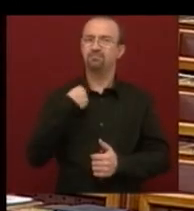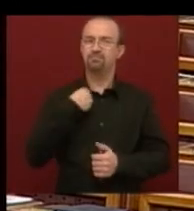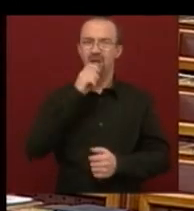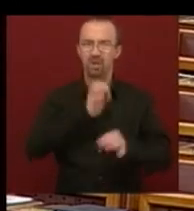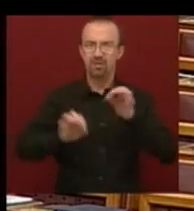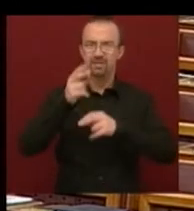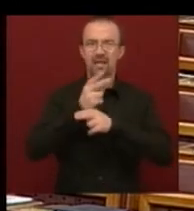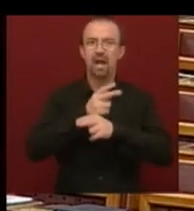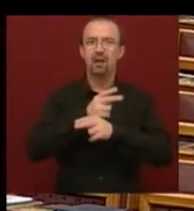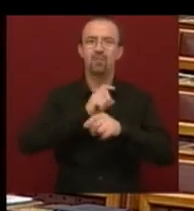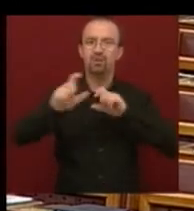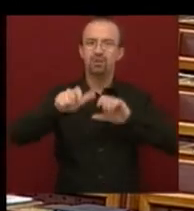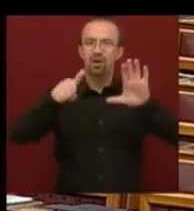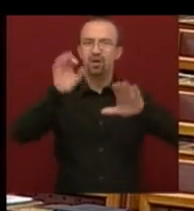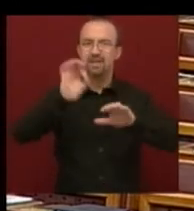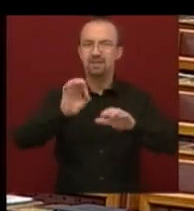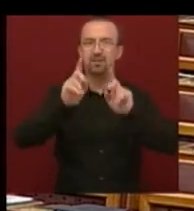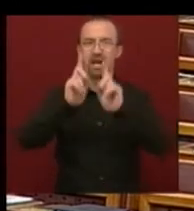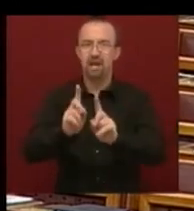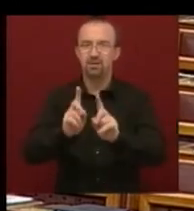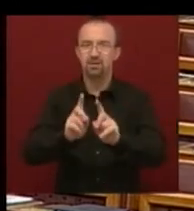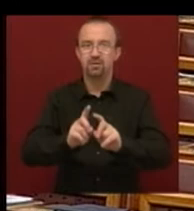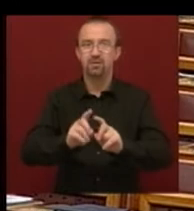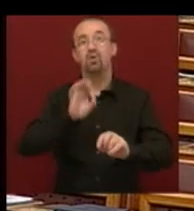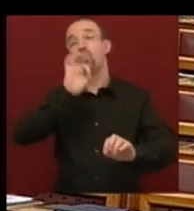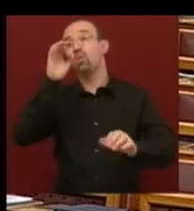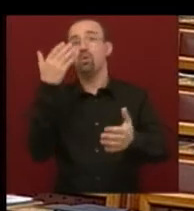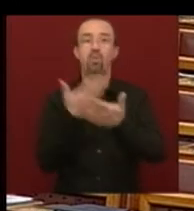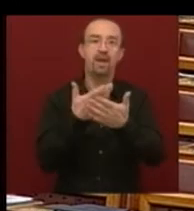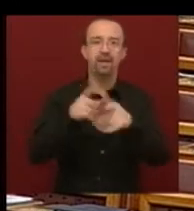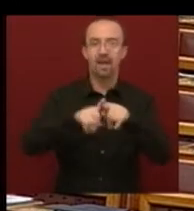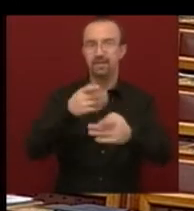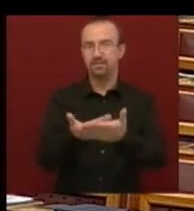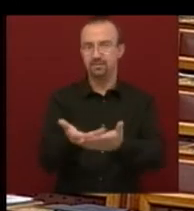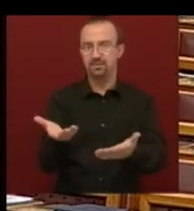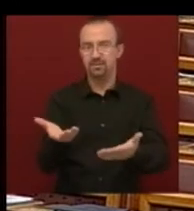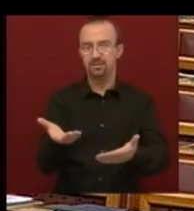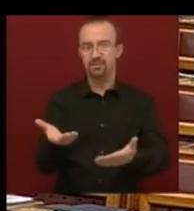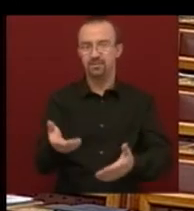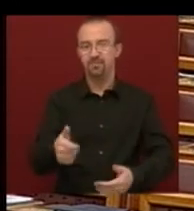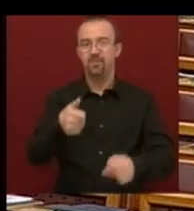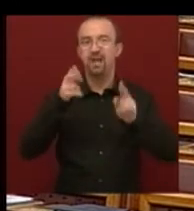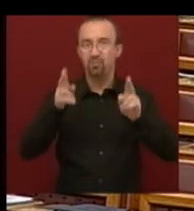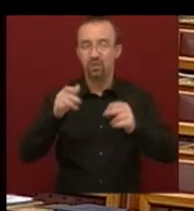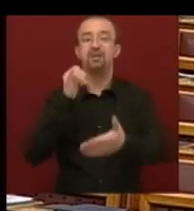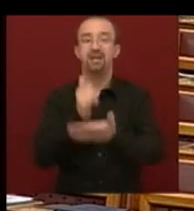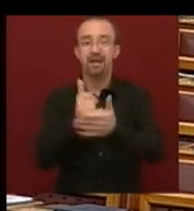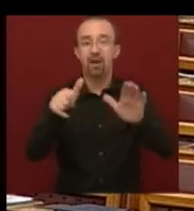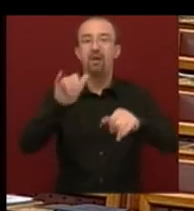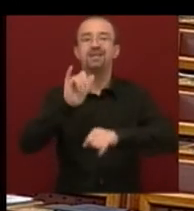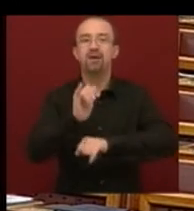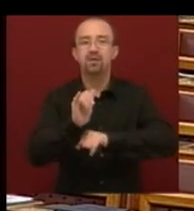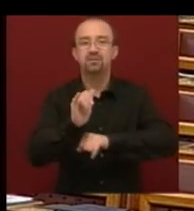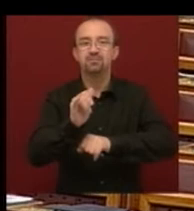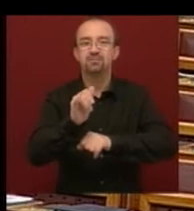Magyarország államodássága 6%-on áll. Hú, de jó lenne, ha így lenne. El kell önnek mondatnom, hogy igen, a 6 az igaz,